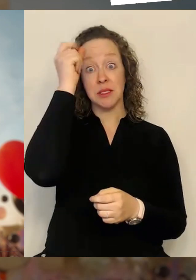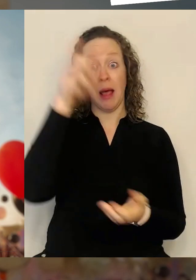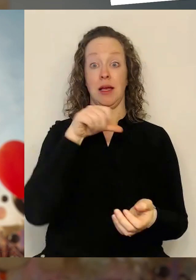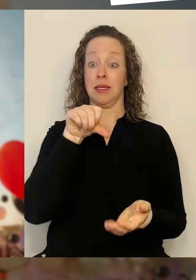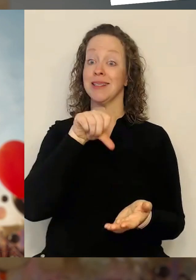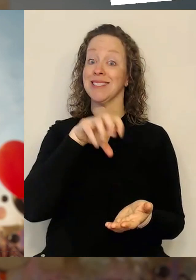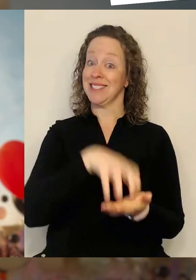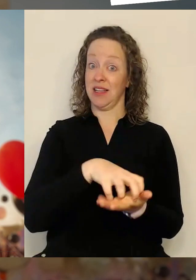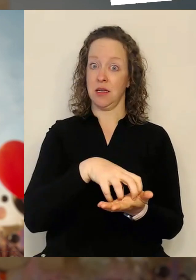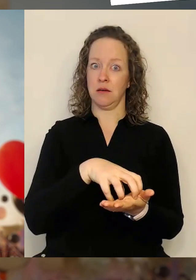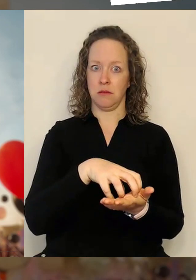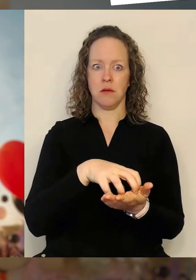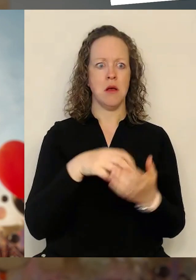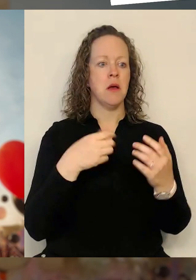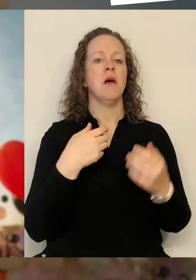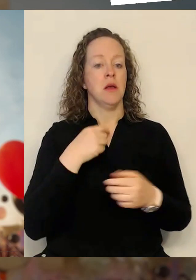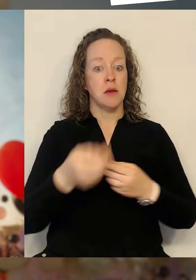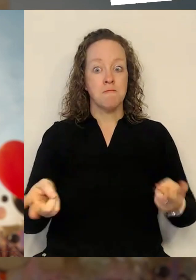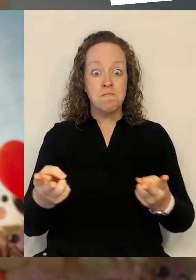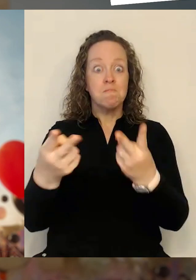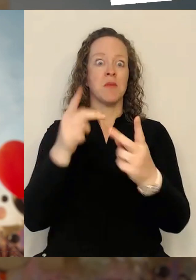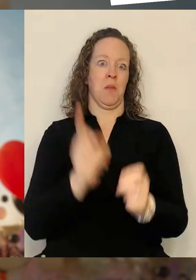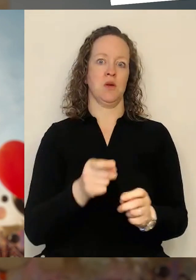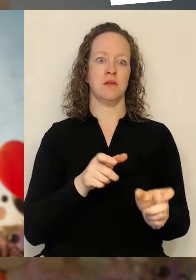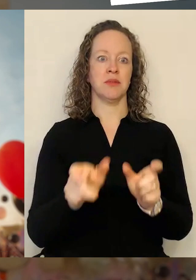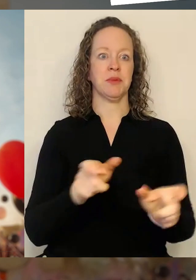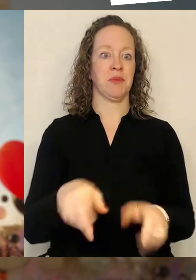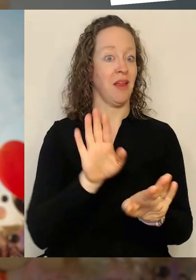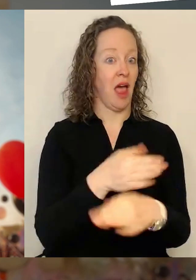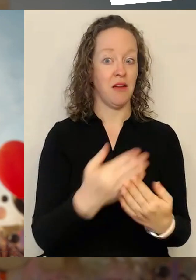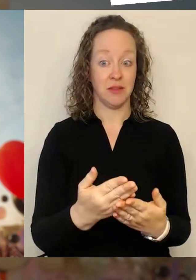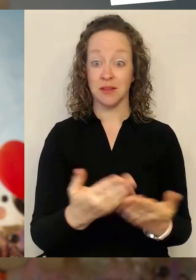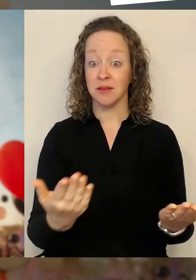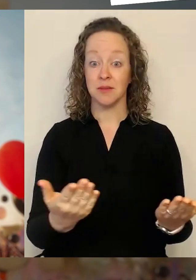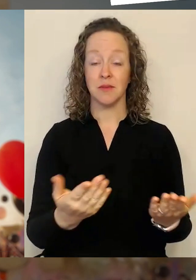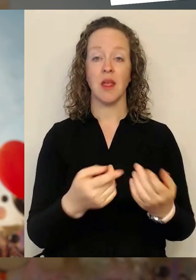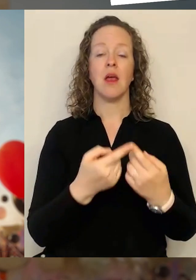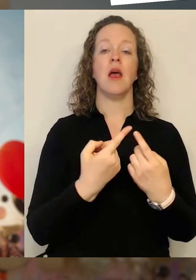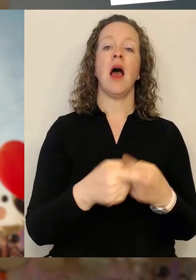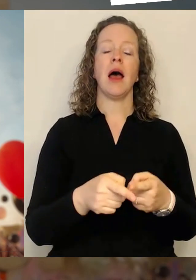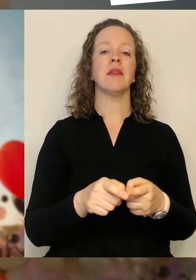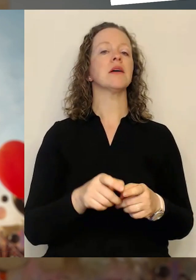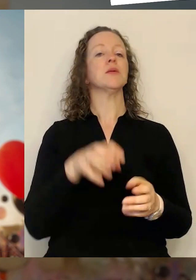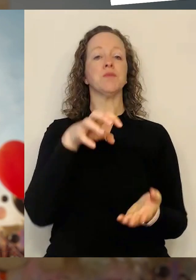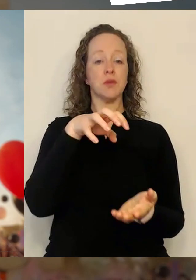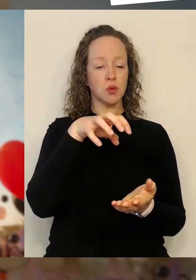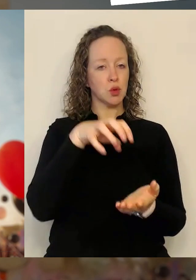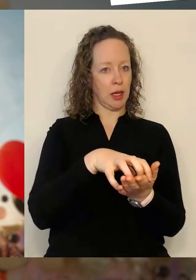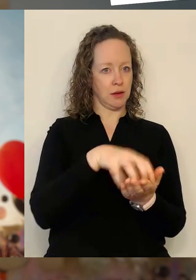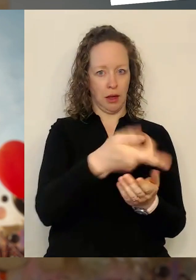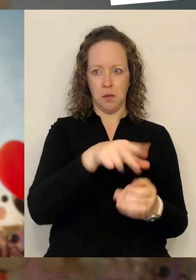Was können denn andere Städte und Gemeinden von Lübeck lernen, um sich wirklich dieser digitalen Bewegung und diesen Möglichkeiten anzuschließen?